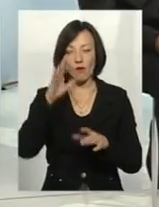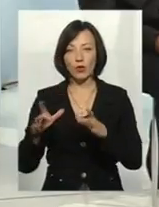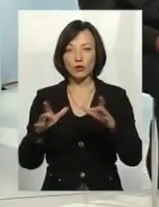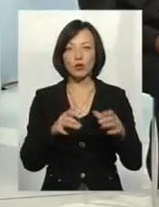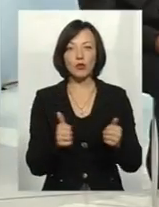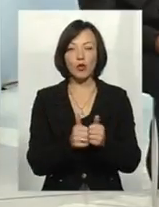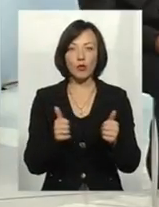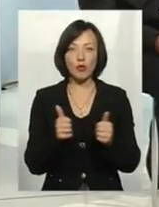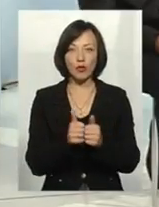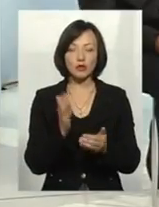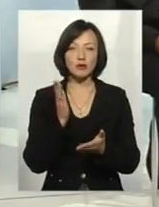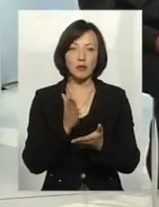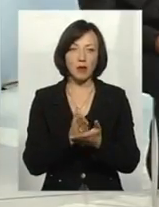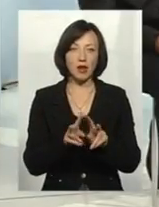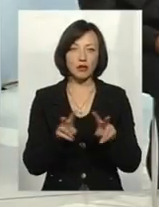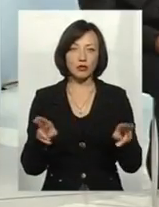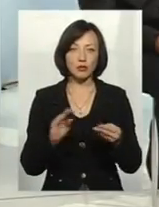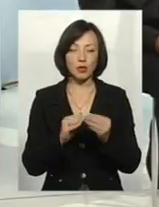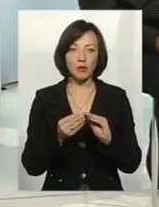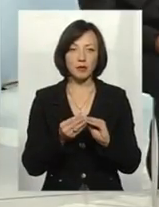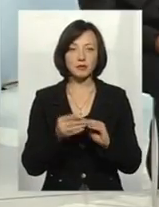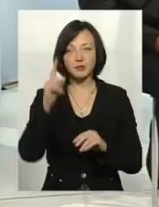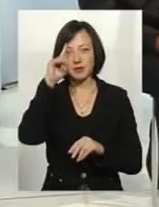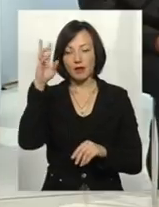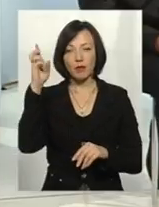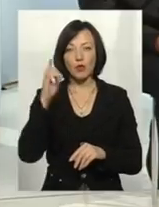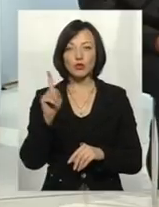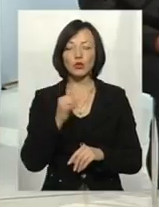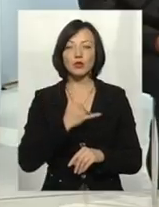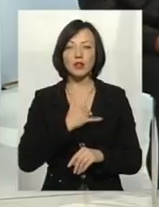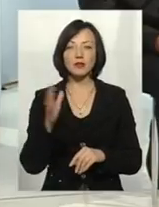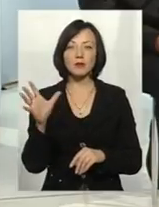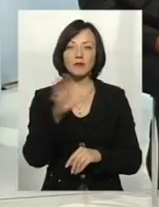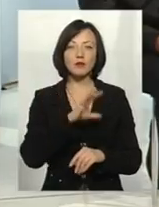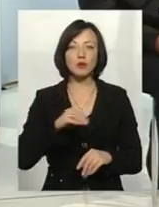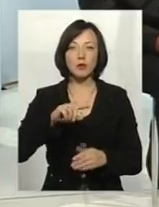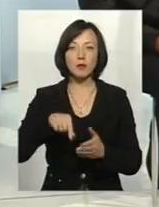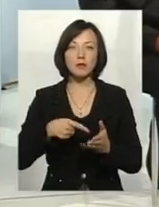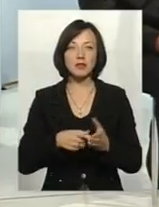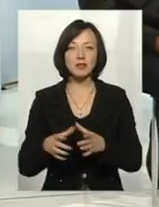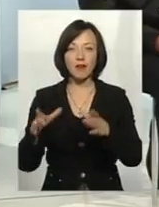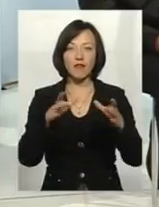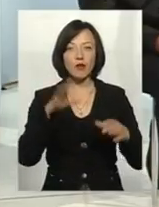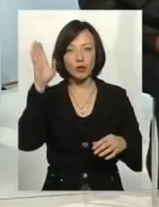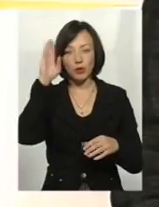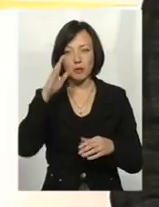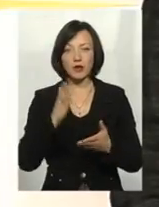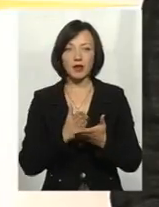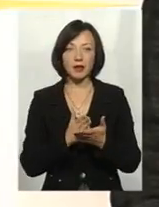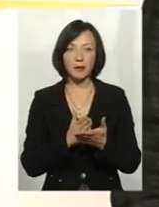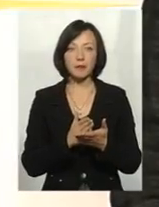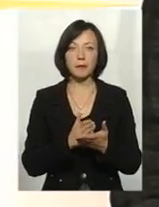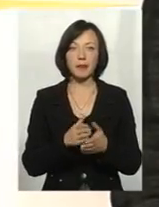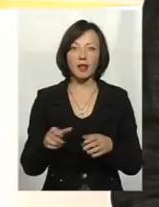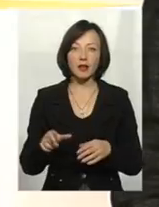поруч і маємо аналогічні проблеми. Слава Богу, що в нас по всьому місту водойми. Як не водойми, то